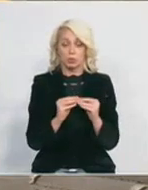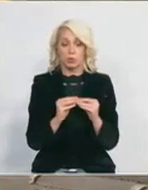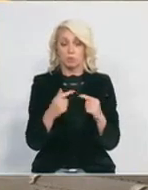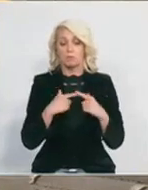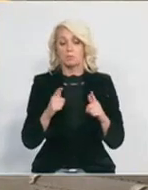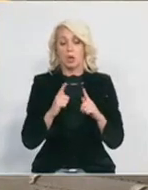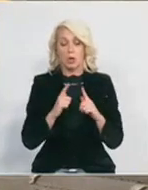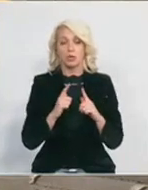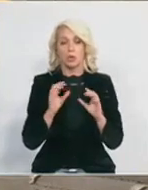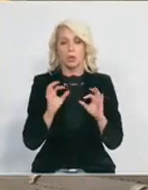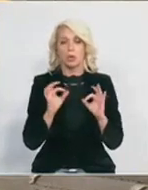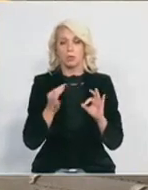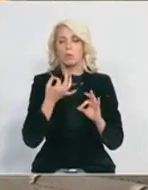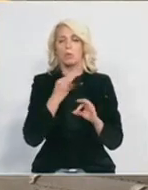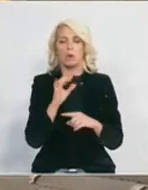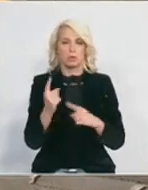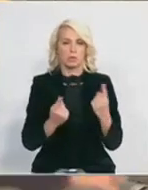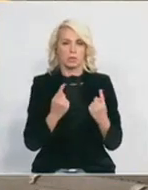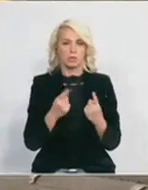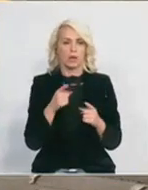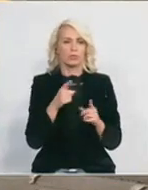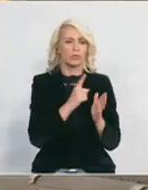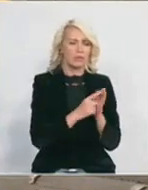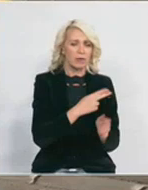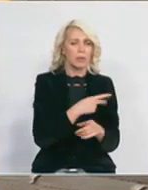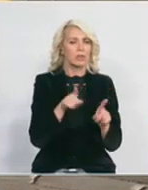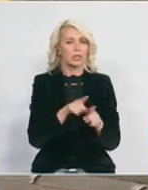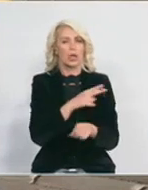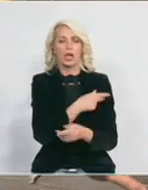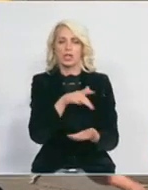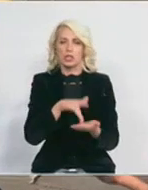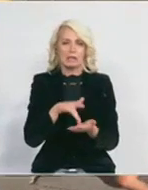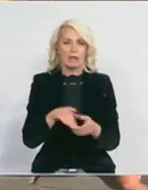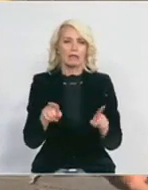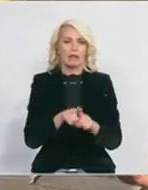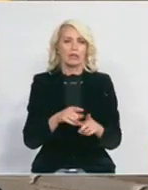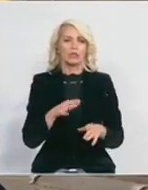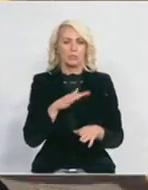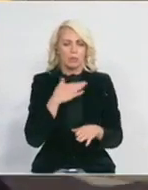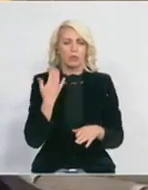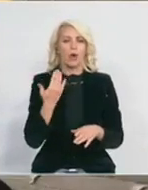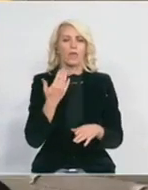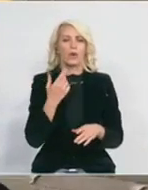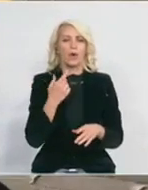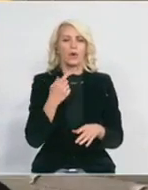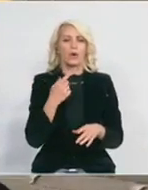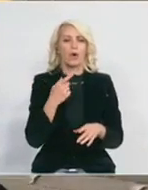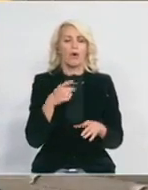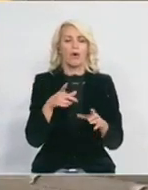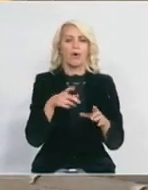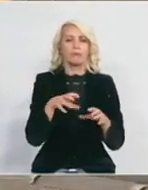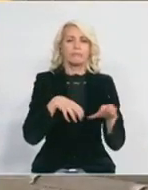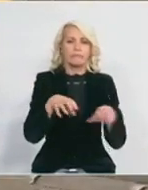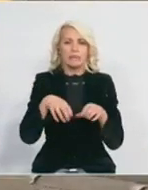očekujem znatno povoljnu situaciju kako u ovim primjenim bolnicama, tako i u kliničkom centru, da imamo dovoljno resursa da možemo stvari, da